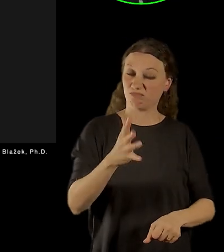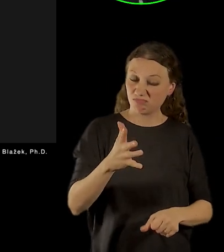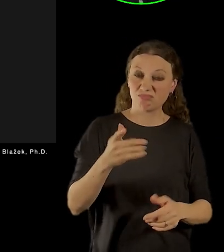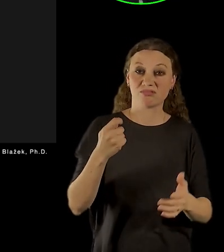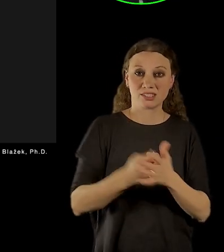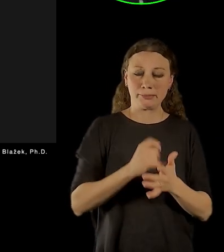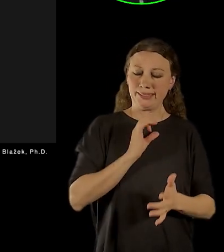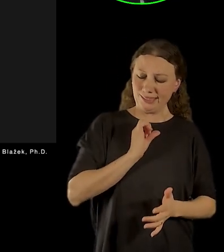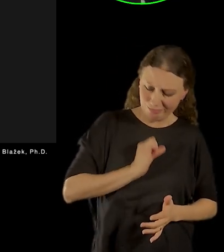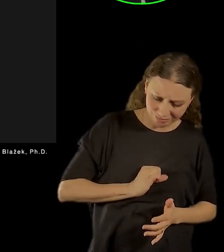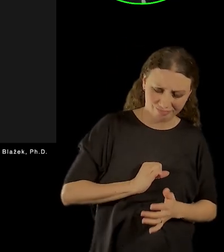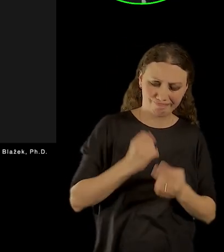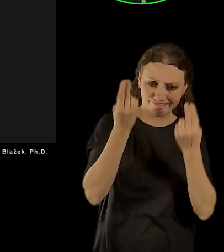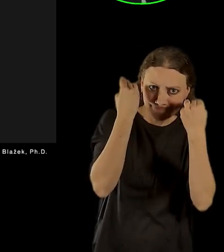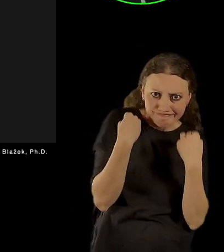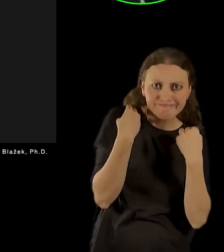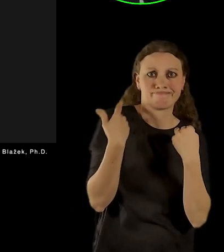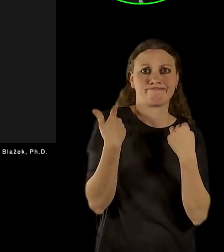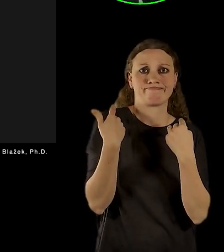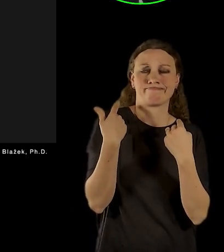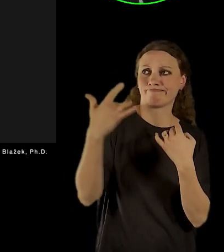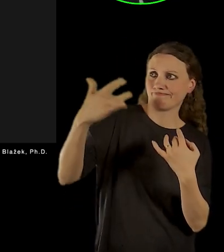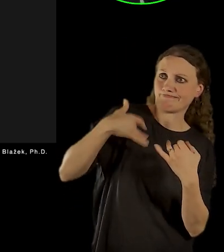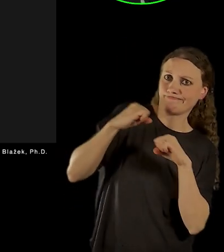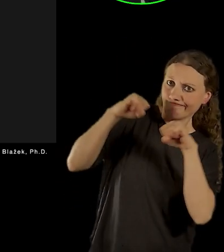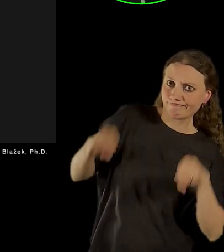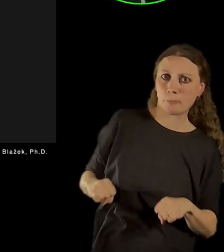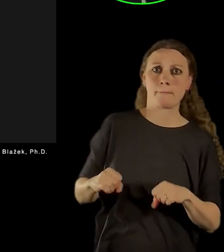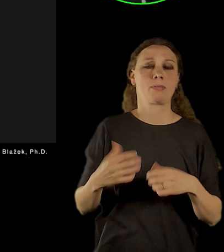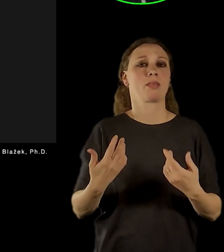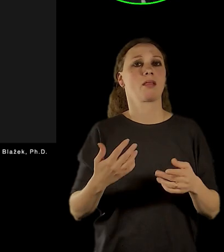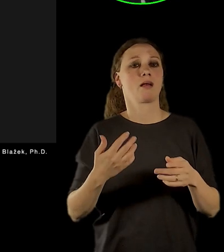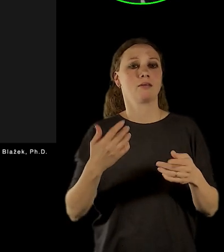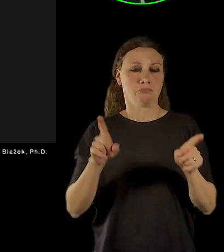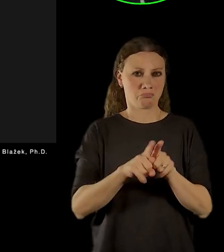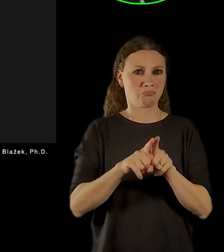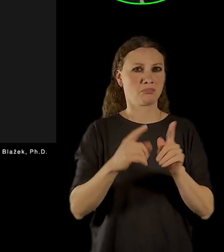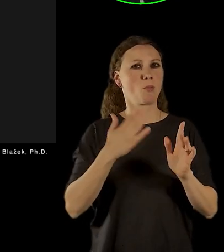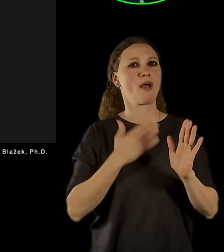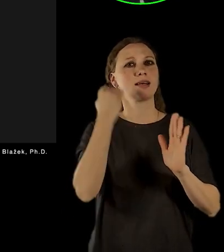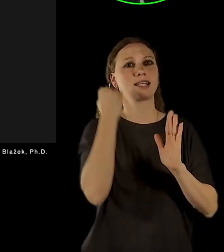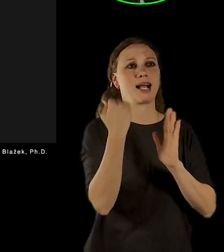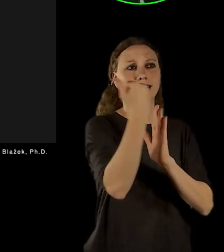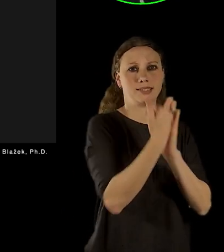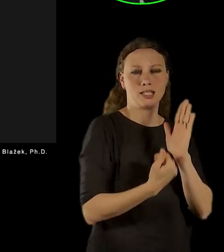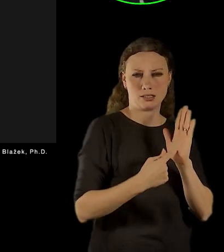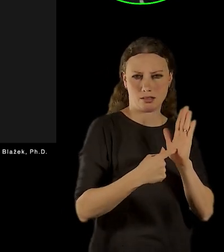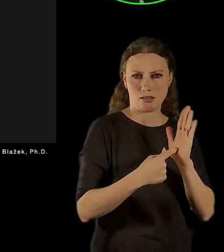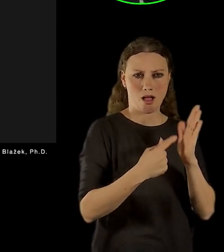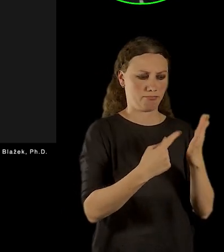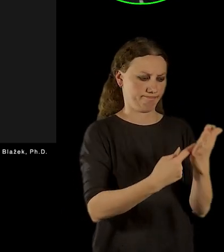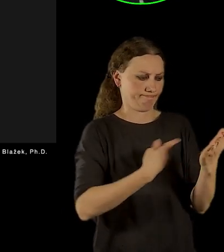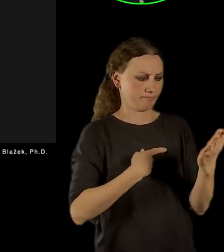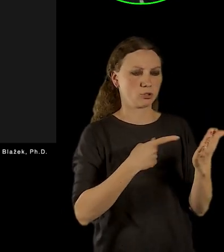zároveň obdobím, které nám vymezuje naše zakládací listina a chceme ukázat vlastně na